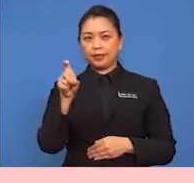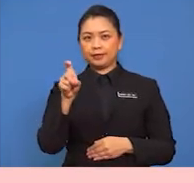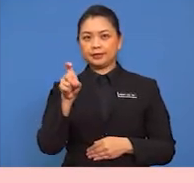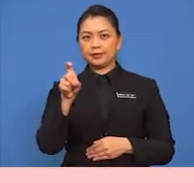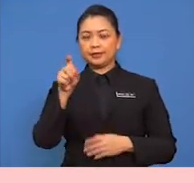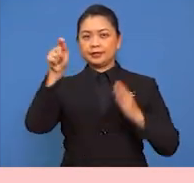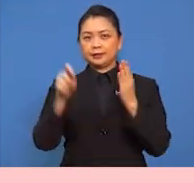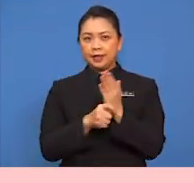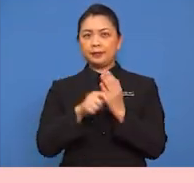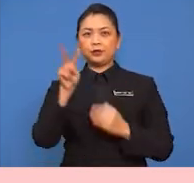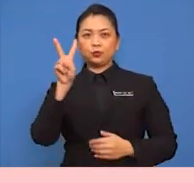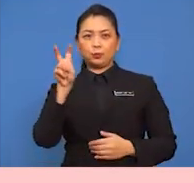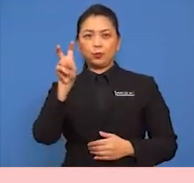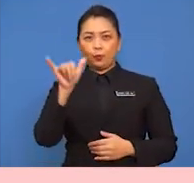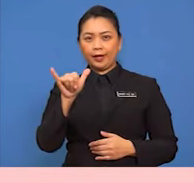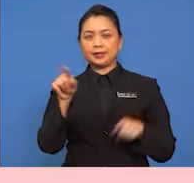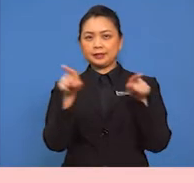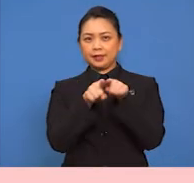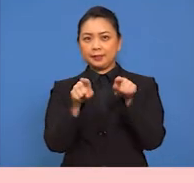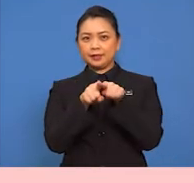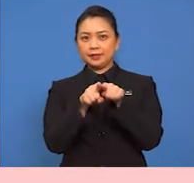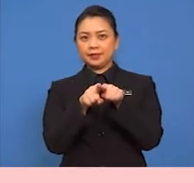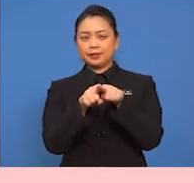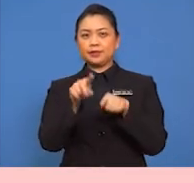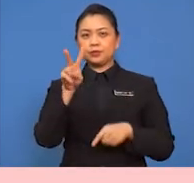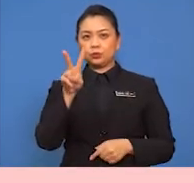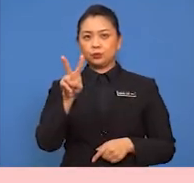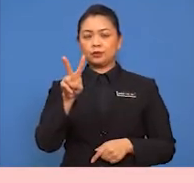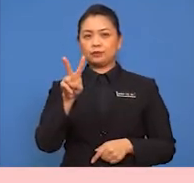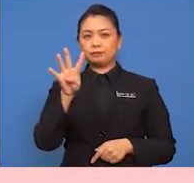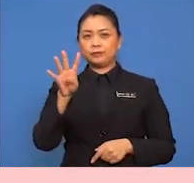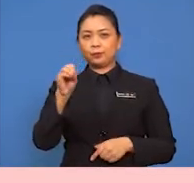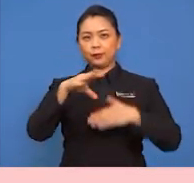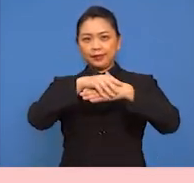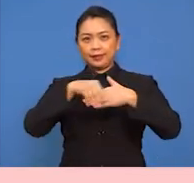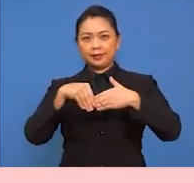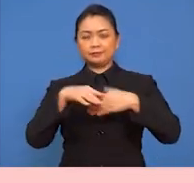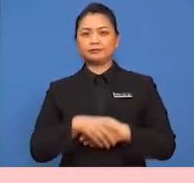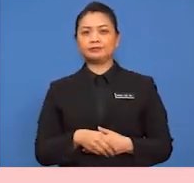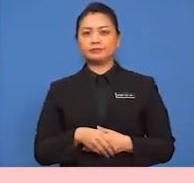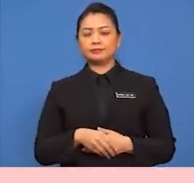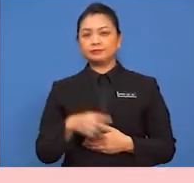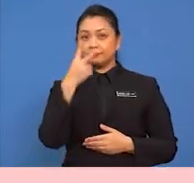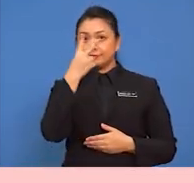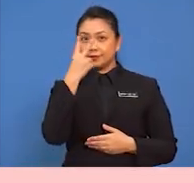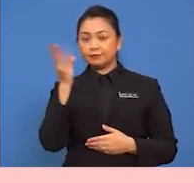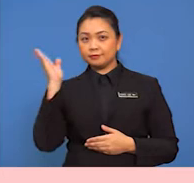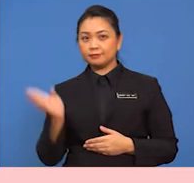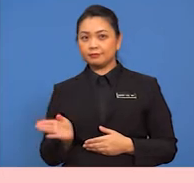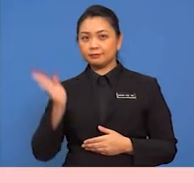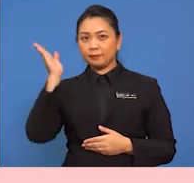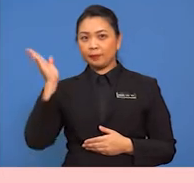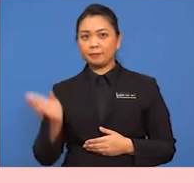tambah 20Y sama dengan 240. Perhatikan